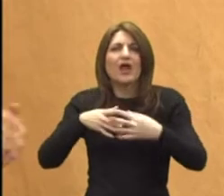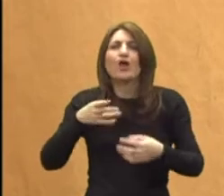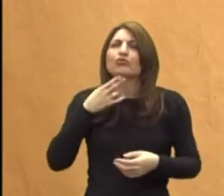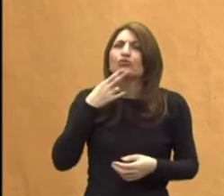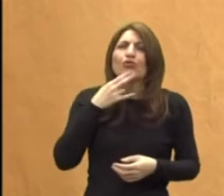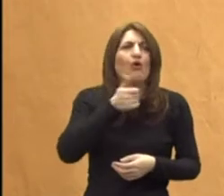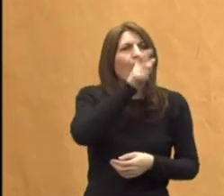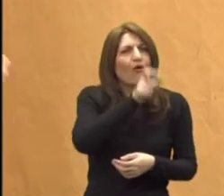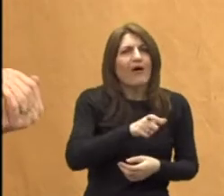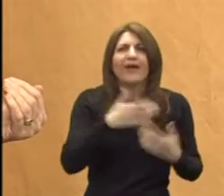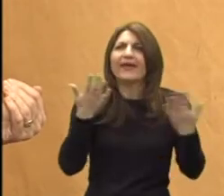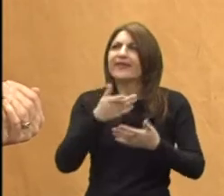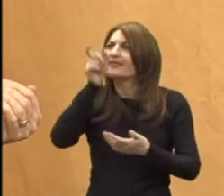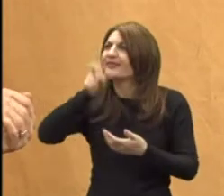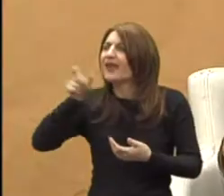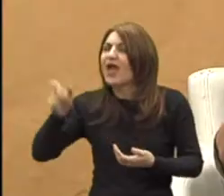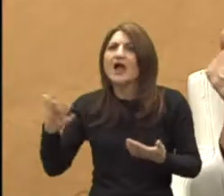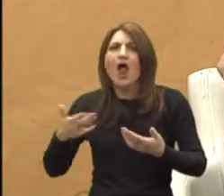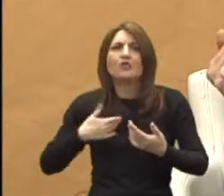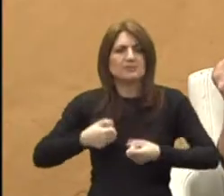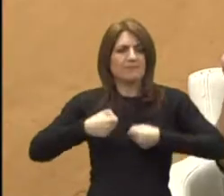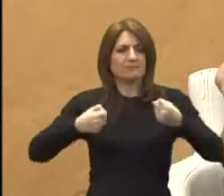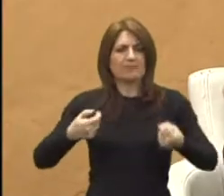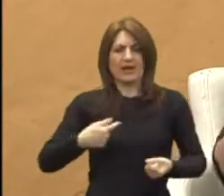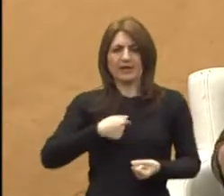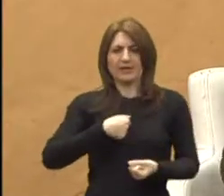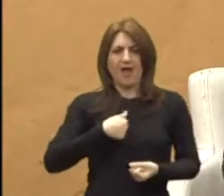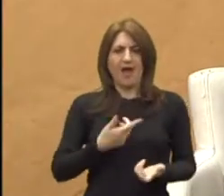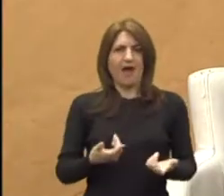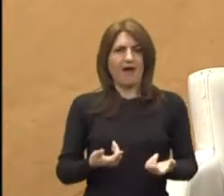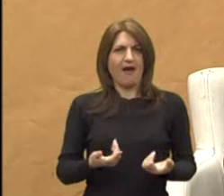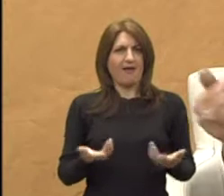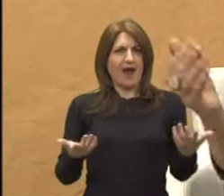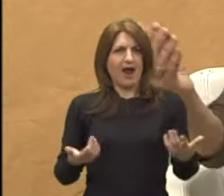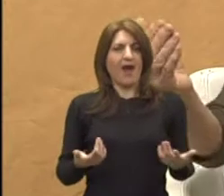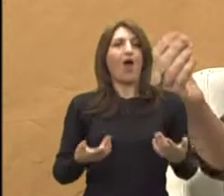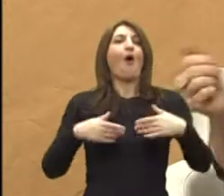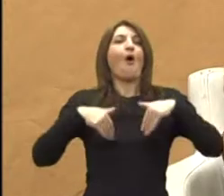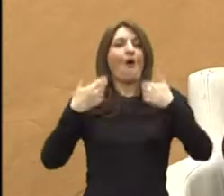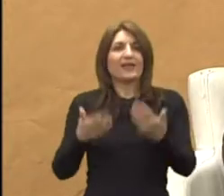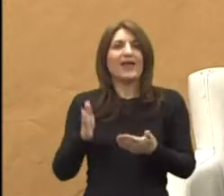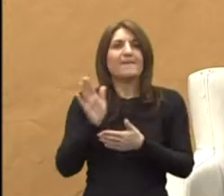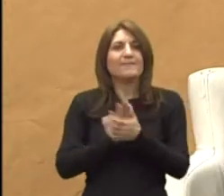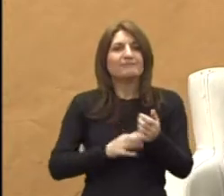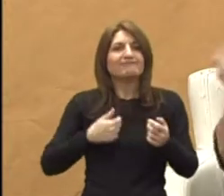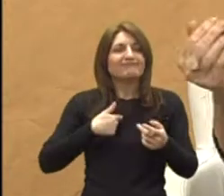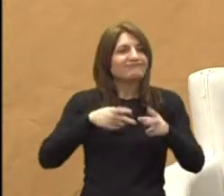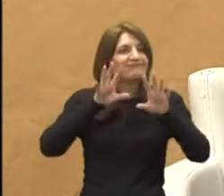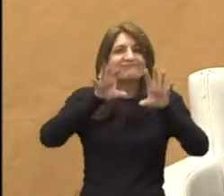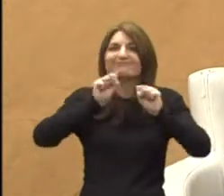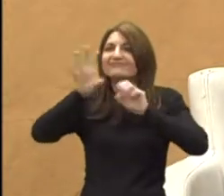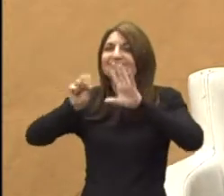tko je, kako se razvijata. Svijata i ja kad sam sa tim, ono potpuno na ti, tada krećemo u istraživanje